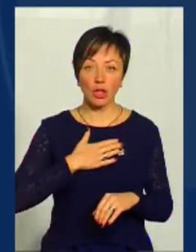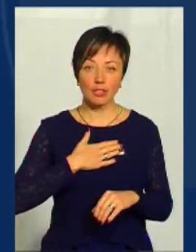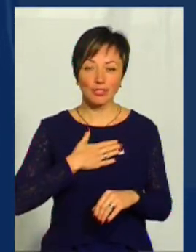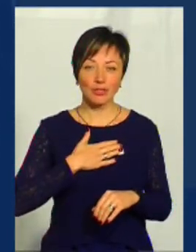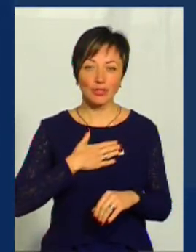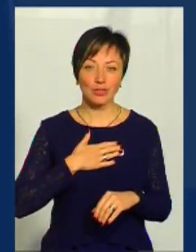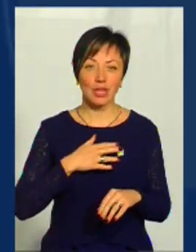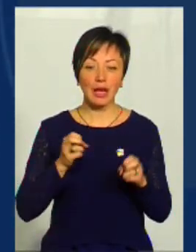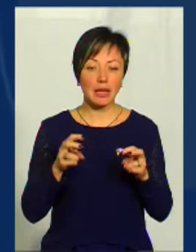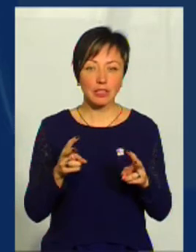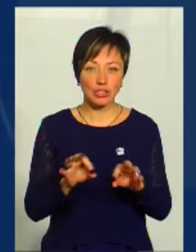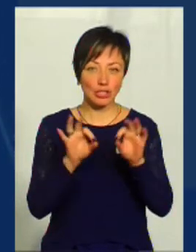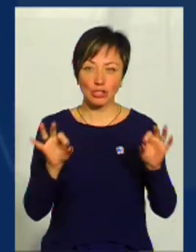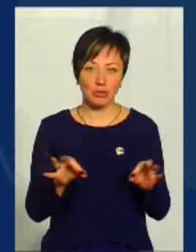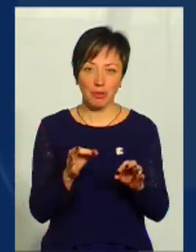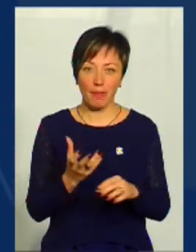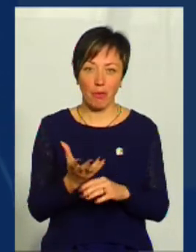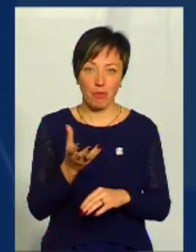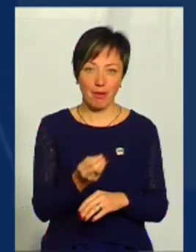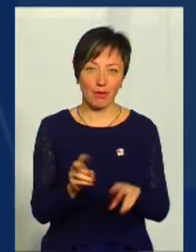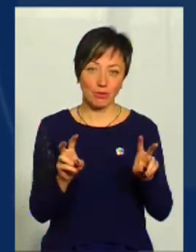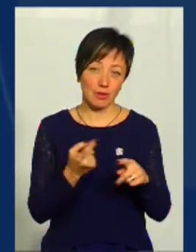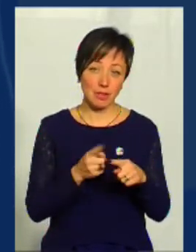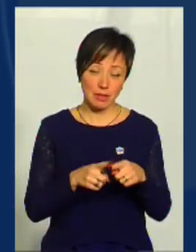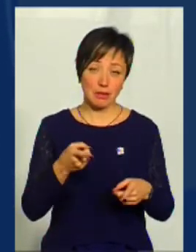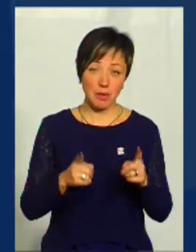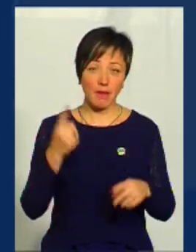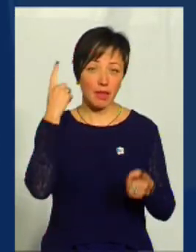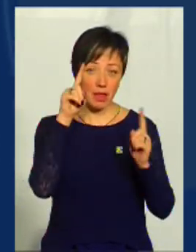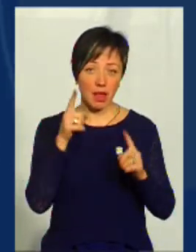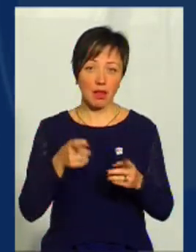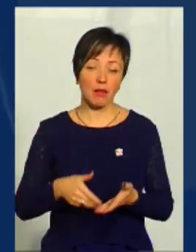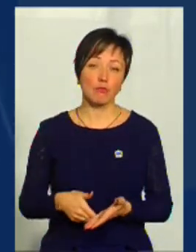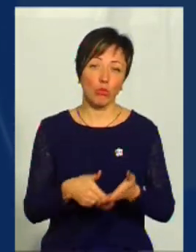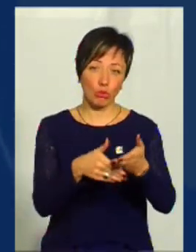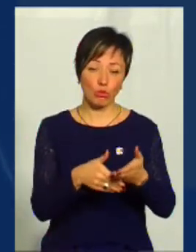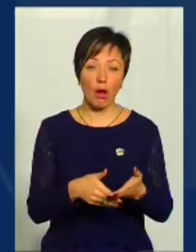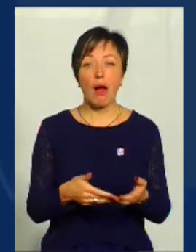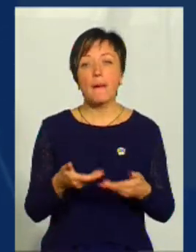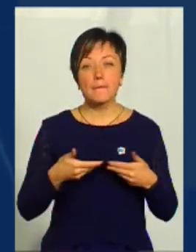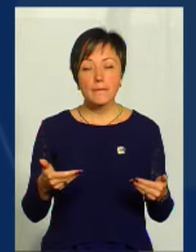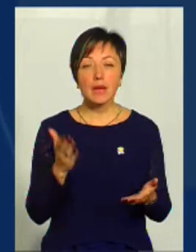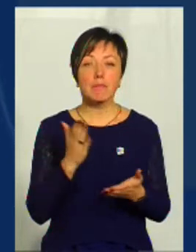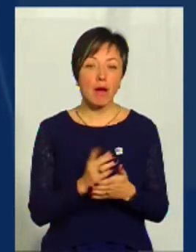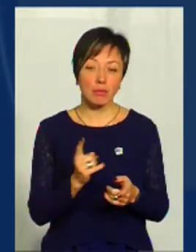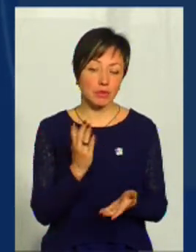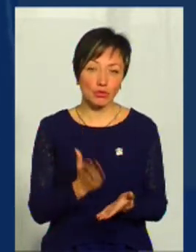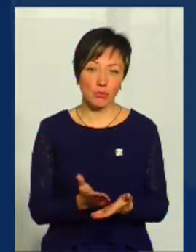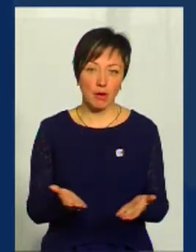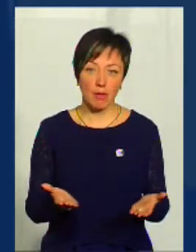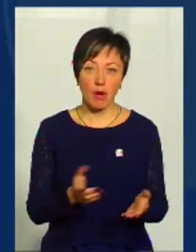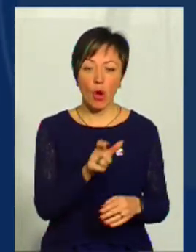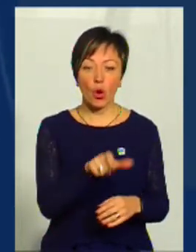сказати, ризик нічим не виплачувався. Це було справді ідейна спонука. Ми маємо те, що маємо. І